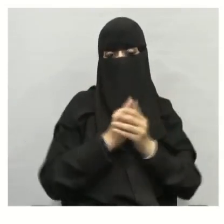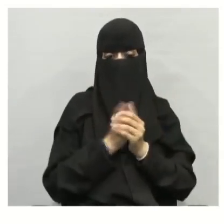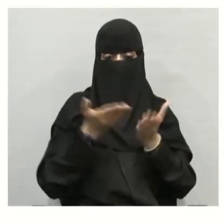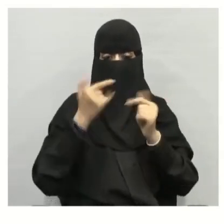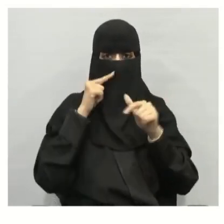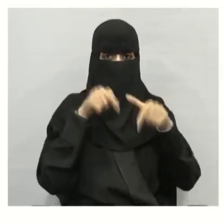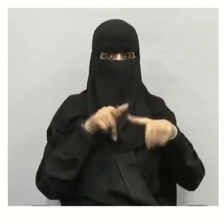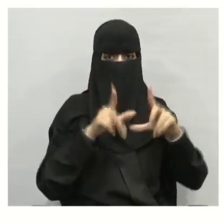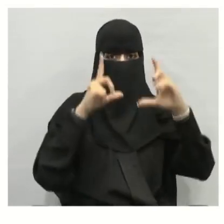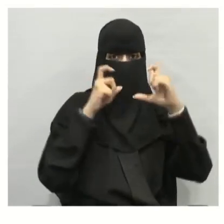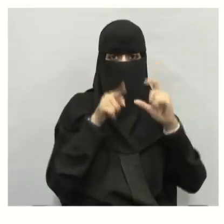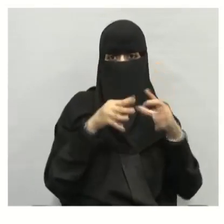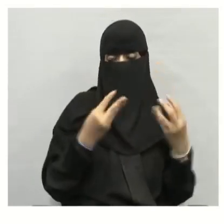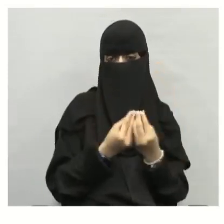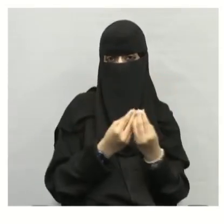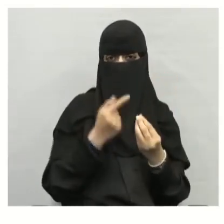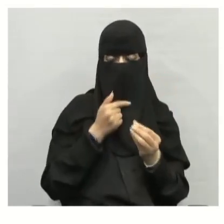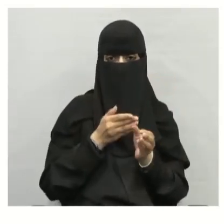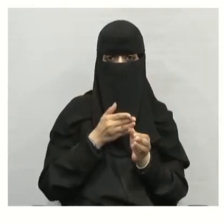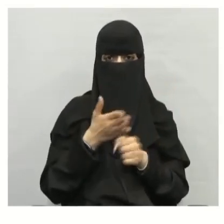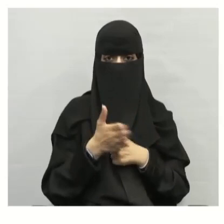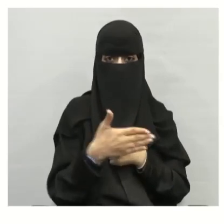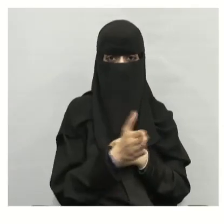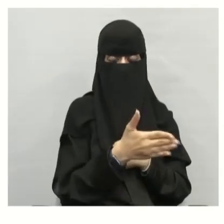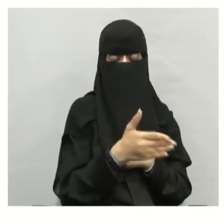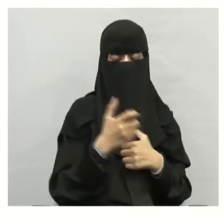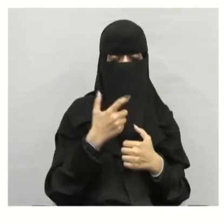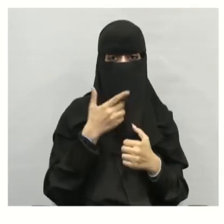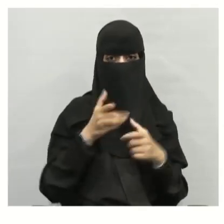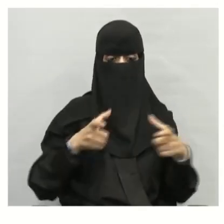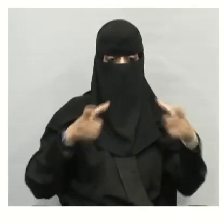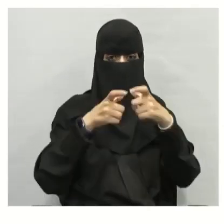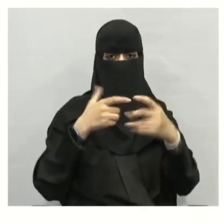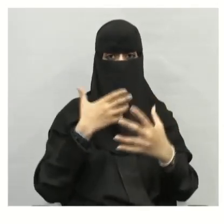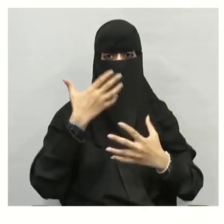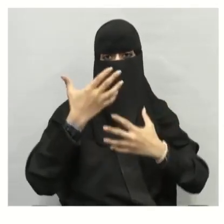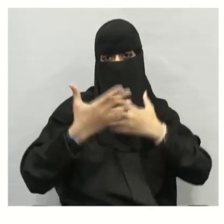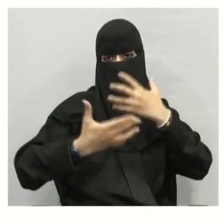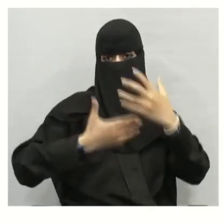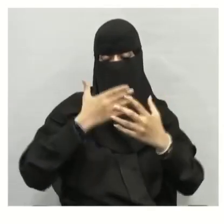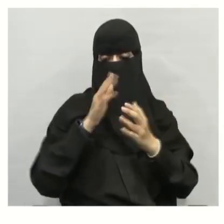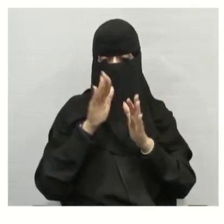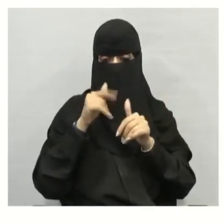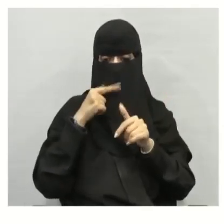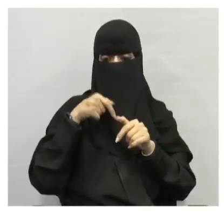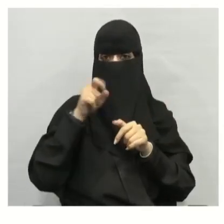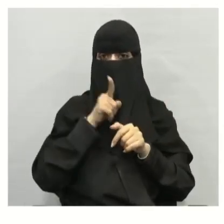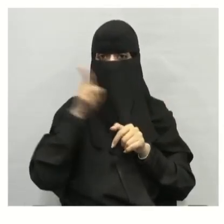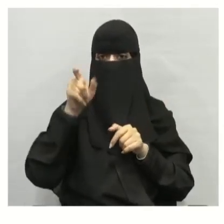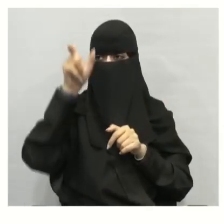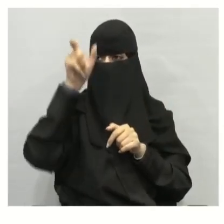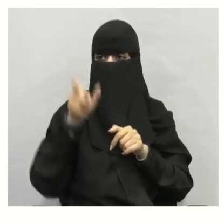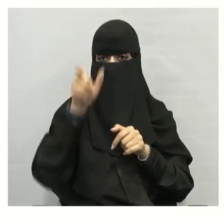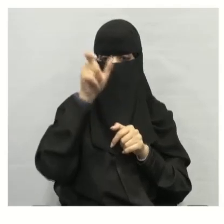لاحظ معي هذه الأسماك جماعة حيوية إذن هي مجموعة وأفراد نوع